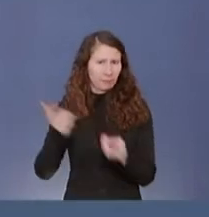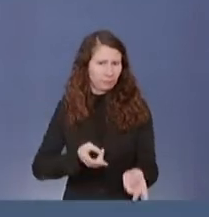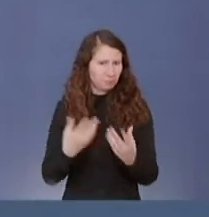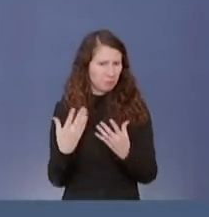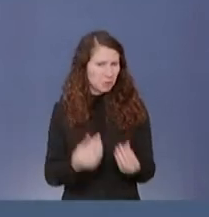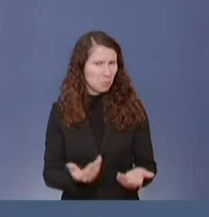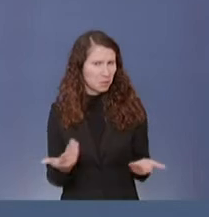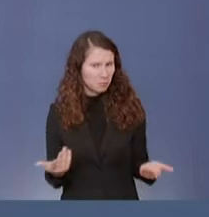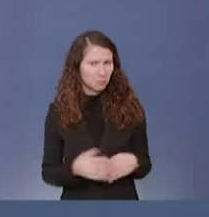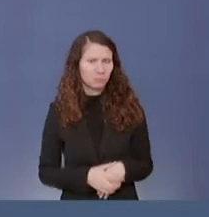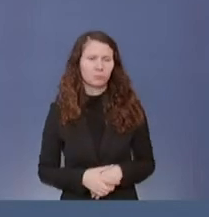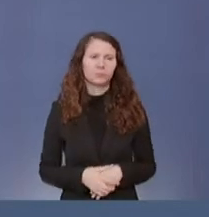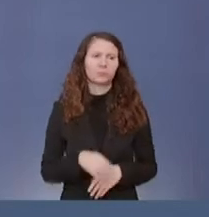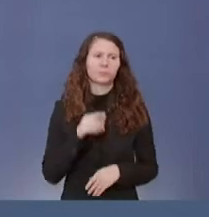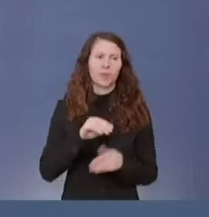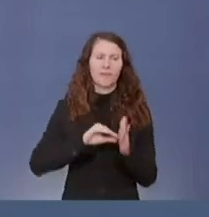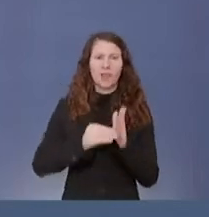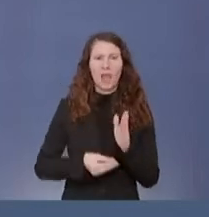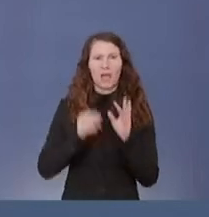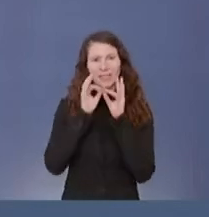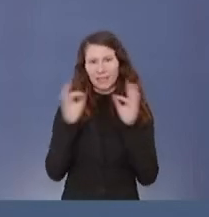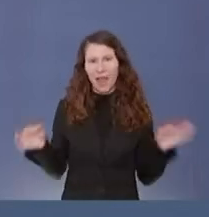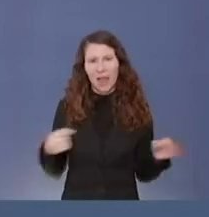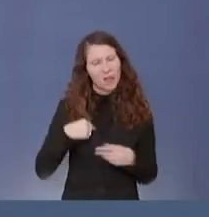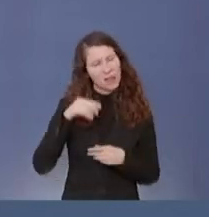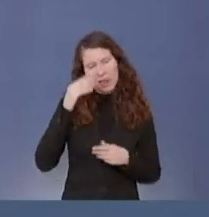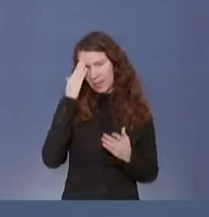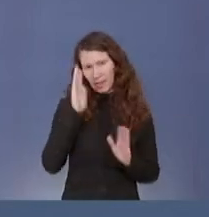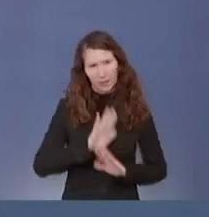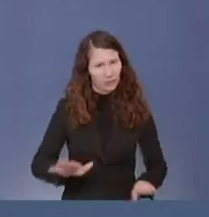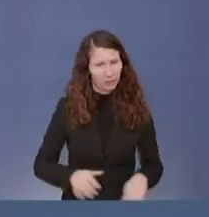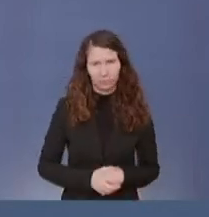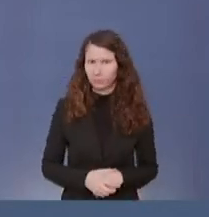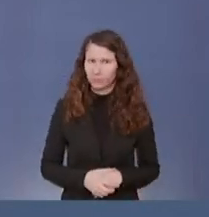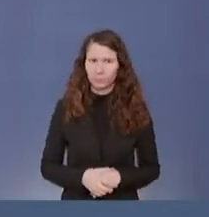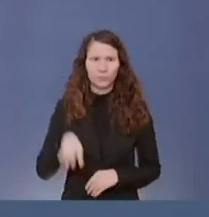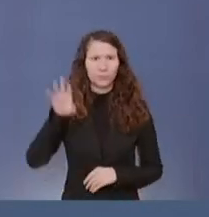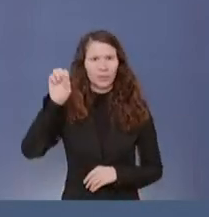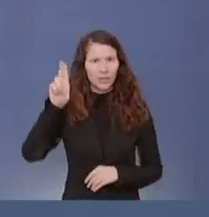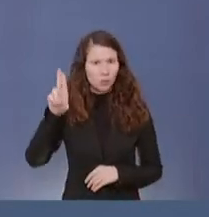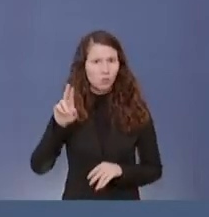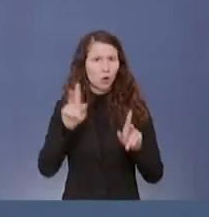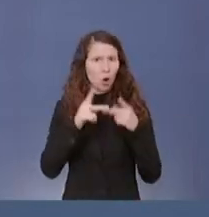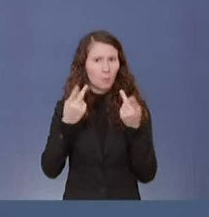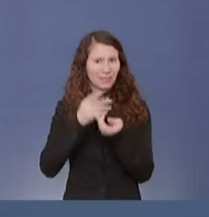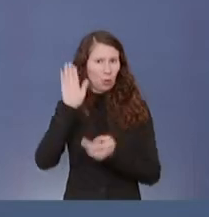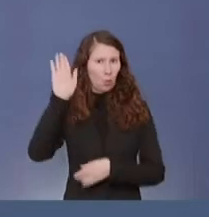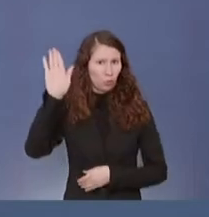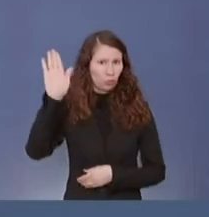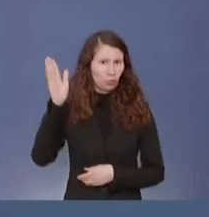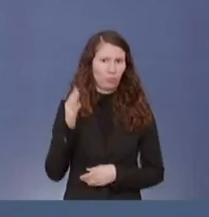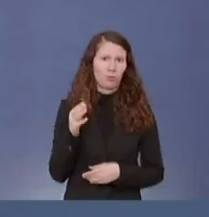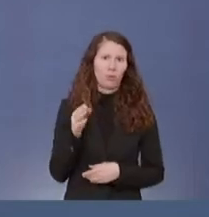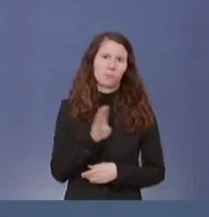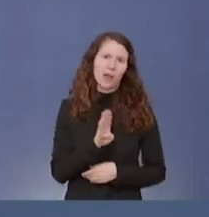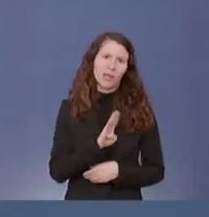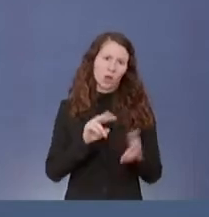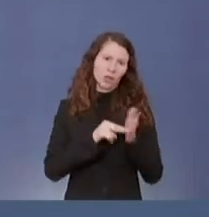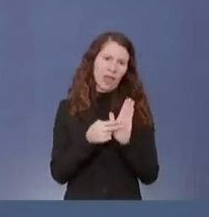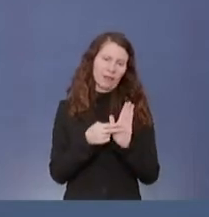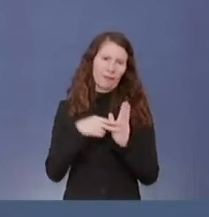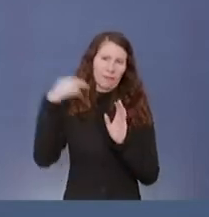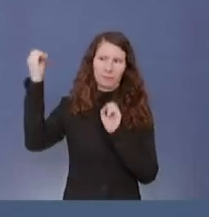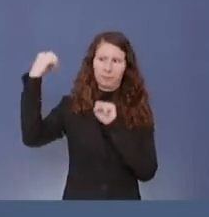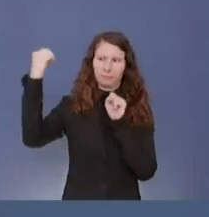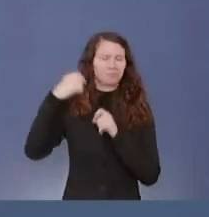Die Vertragsdetails kenne ich nicht zwischen der EU-Kommission und Biontech. Es